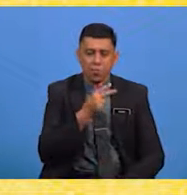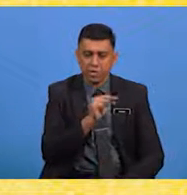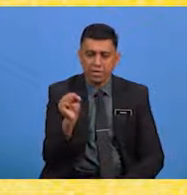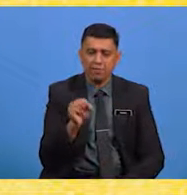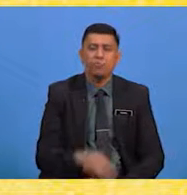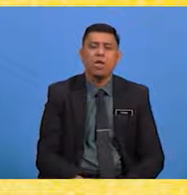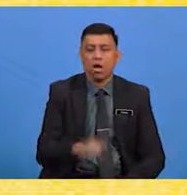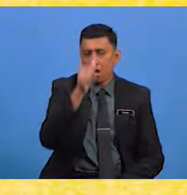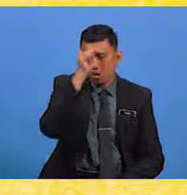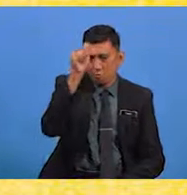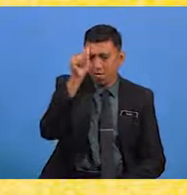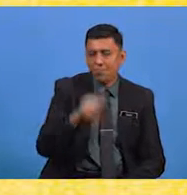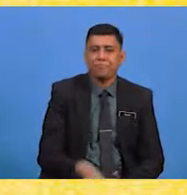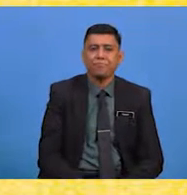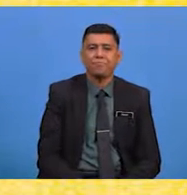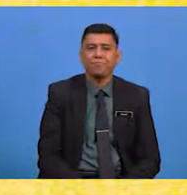keampunan Allah